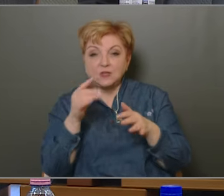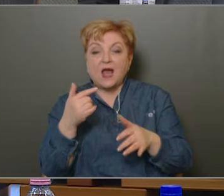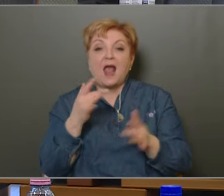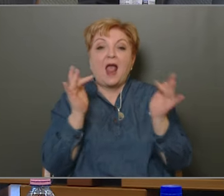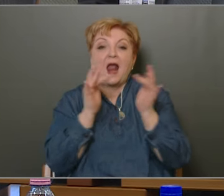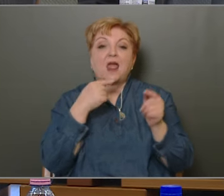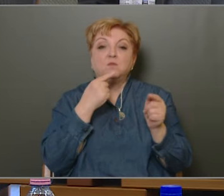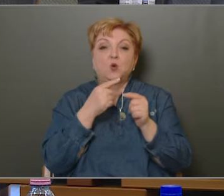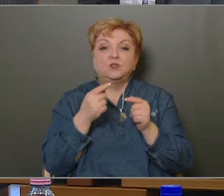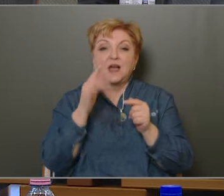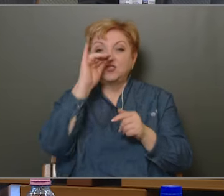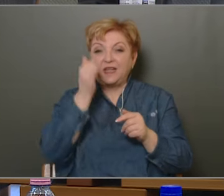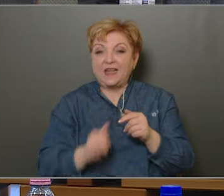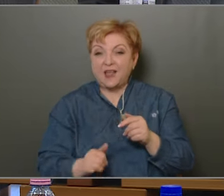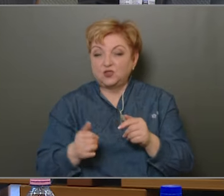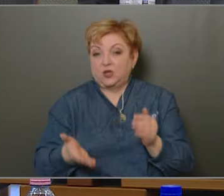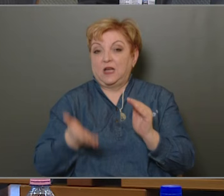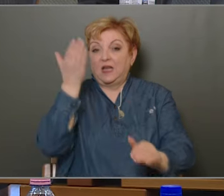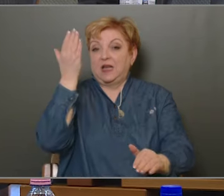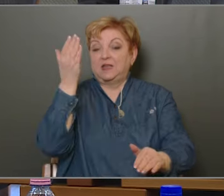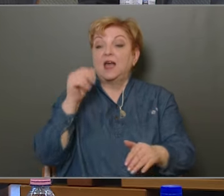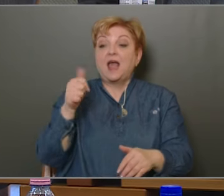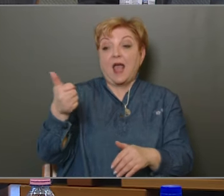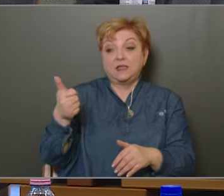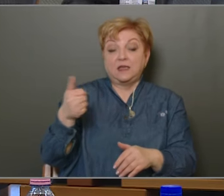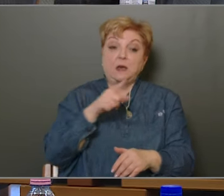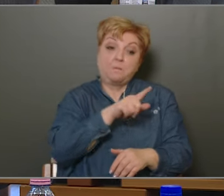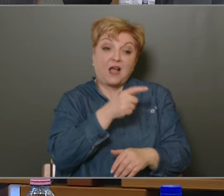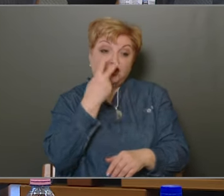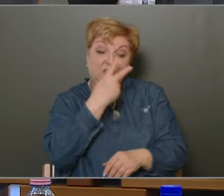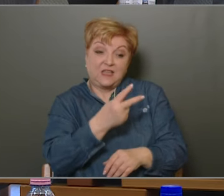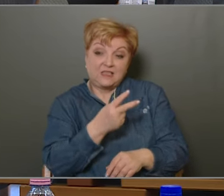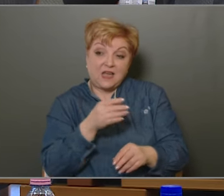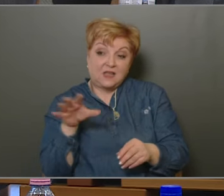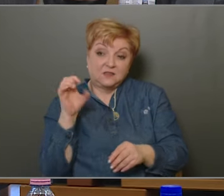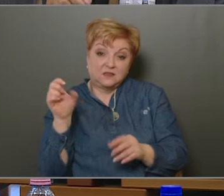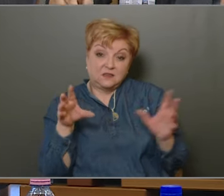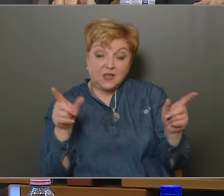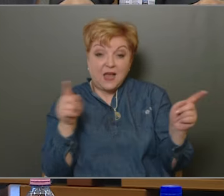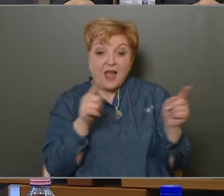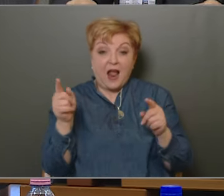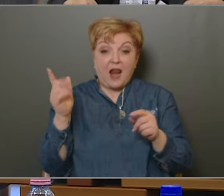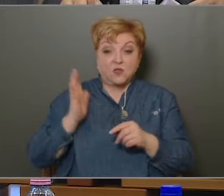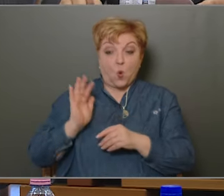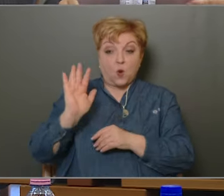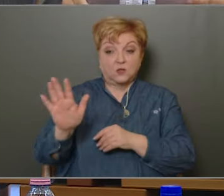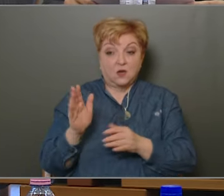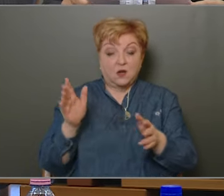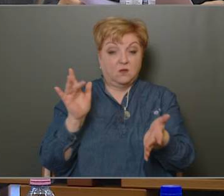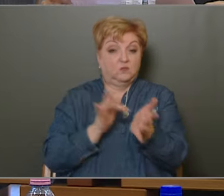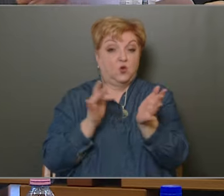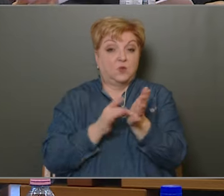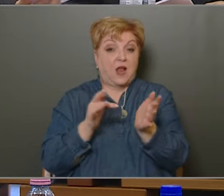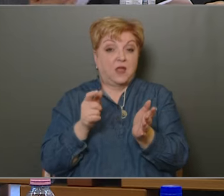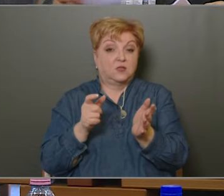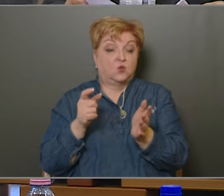élesen különösen akkor vetődik fel, ha az egyik, illetve a másik nézet vallói az ellenoldal számára kötelezőnek gondolják